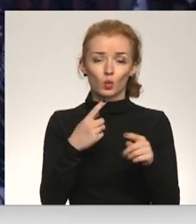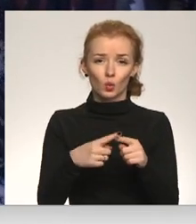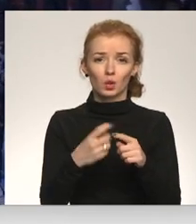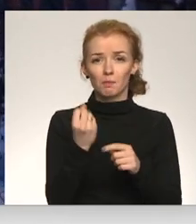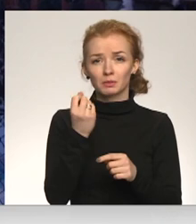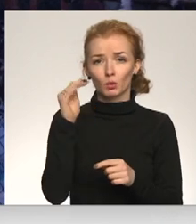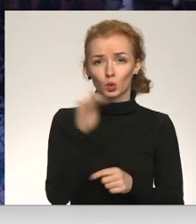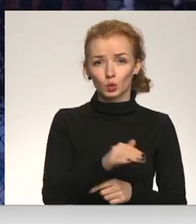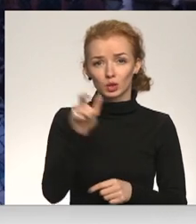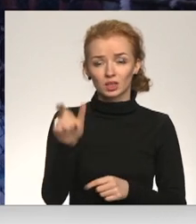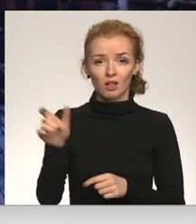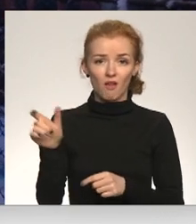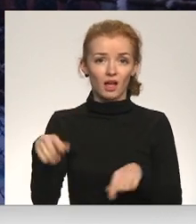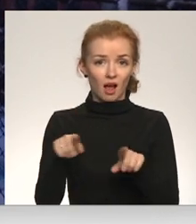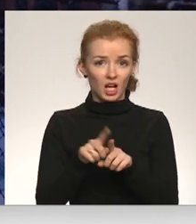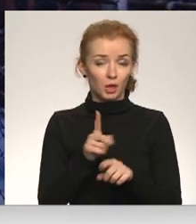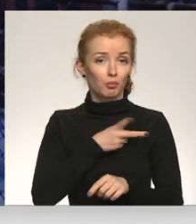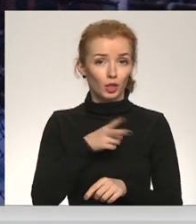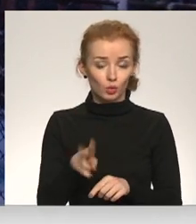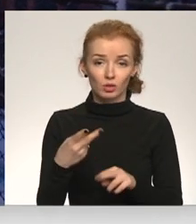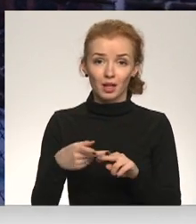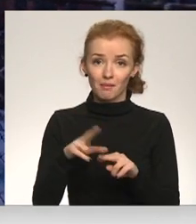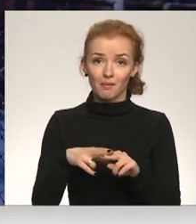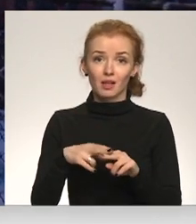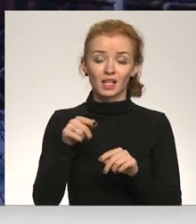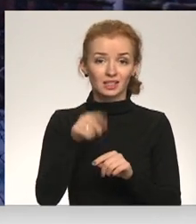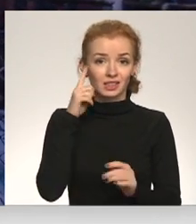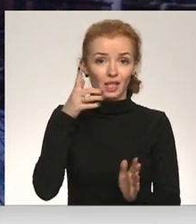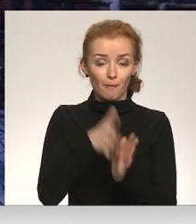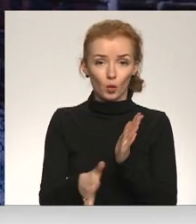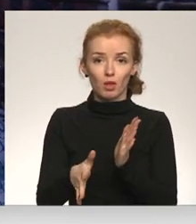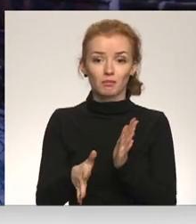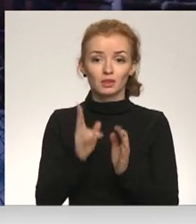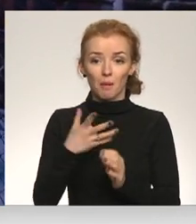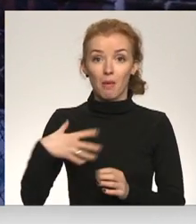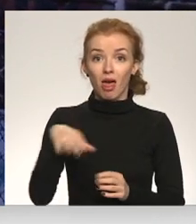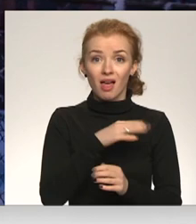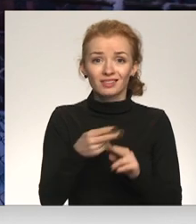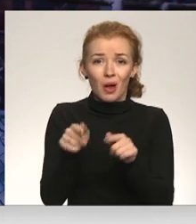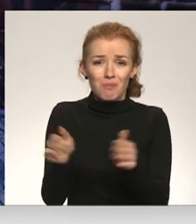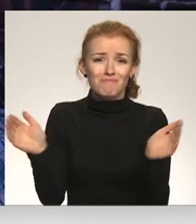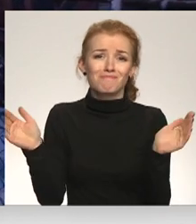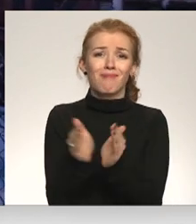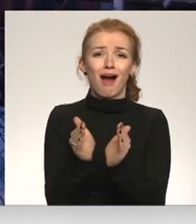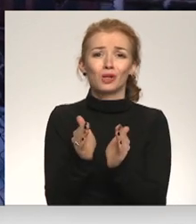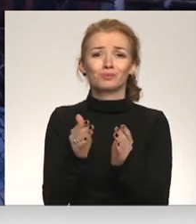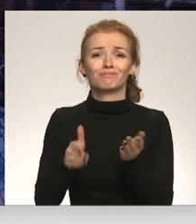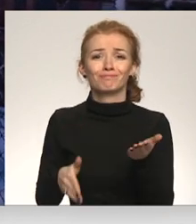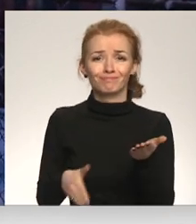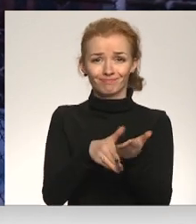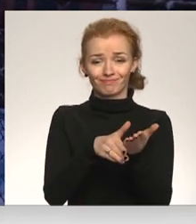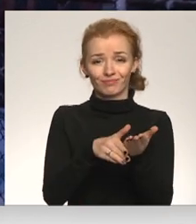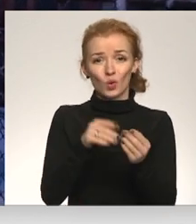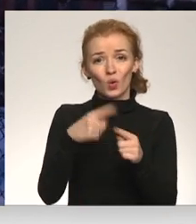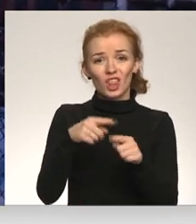arī par mūsu vērtībām. Tas ir tikai vairāk kā saprotas, ka mēs ar šādu mazu devumu šo spēkratu un vēl